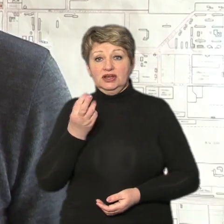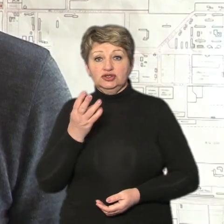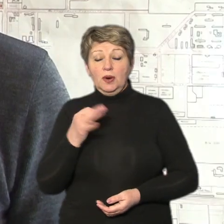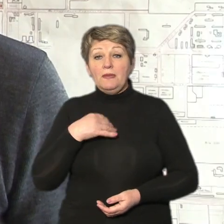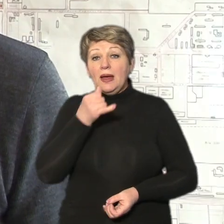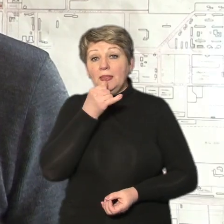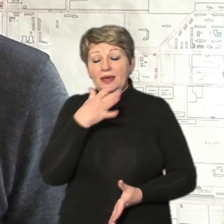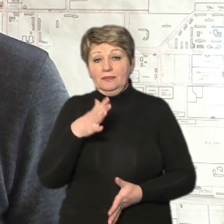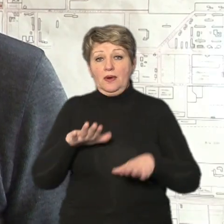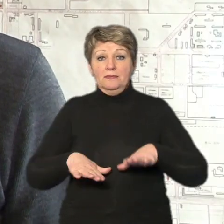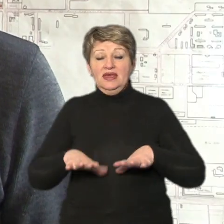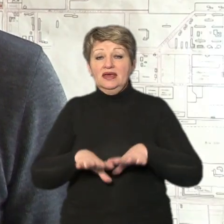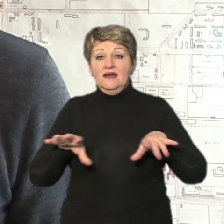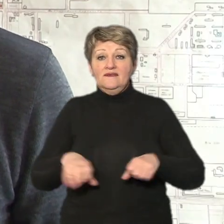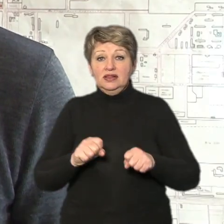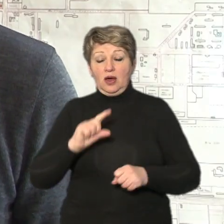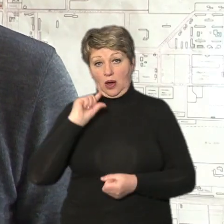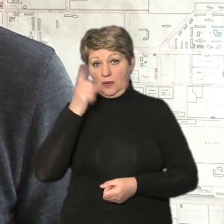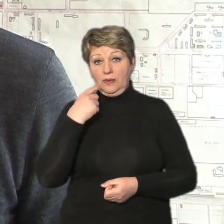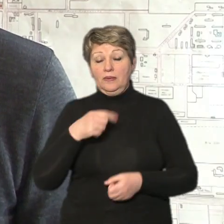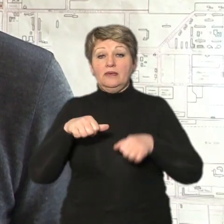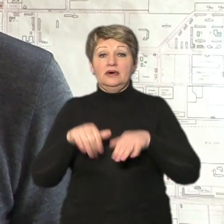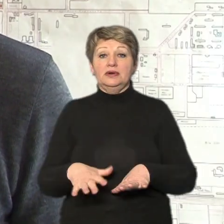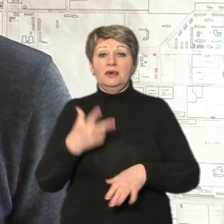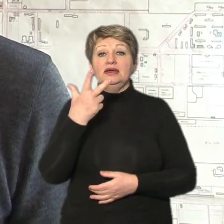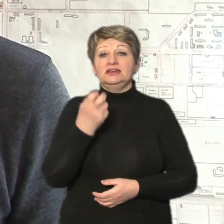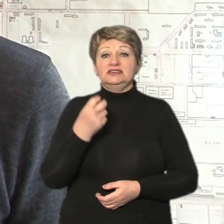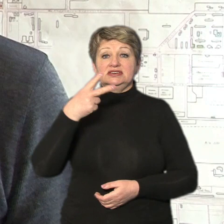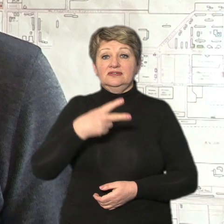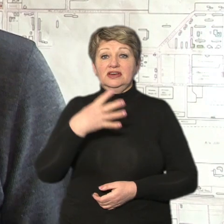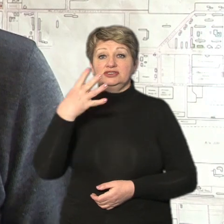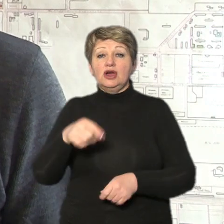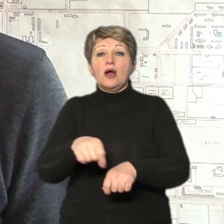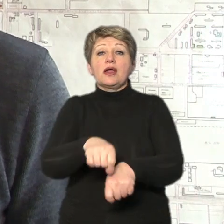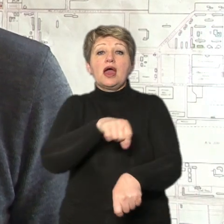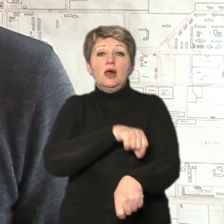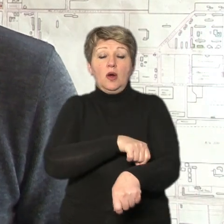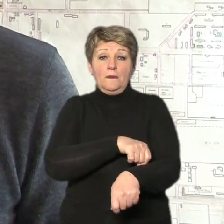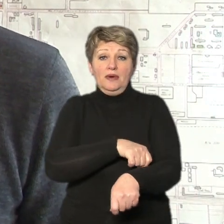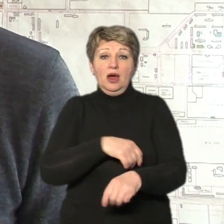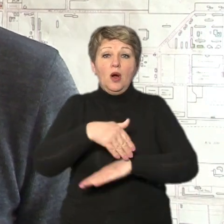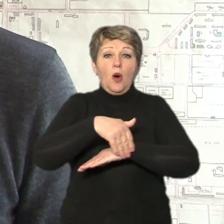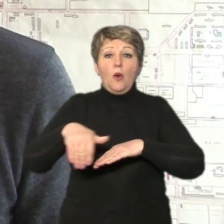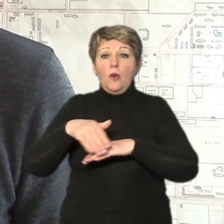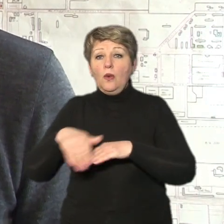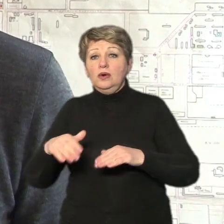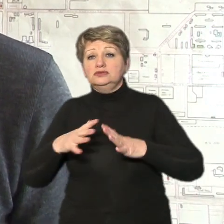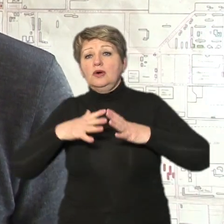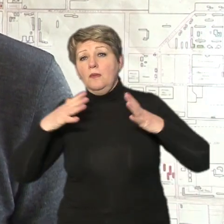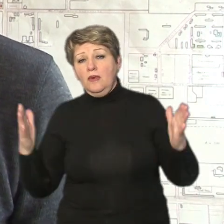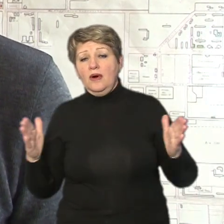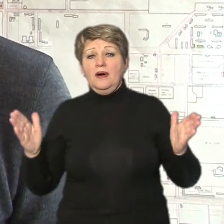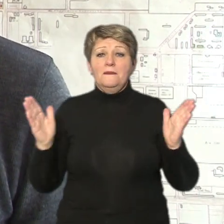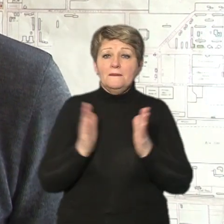може міська влада за один рік вирішити 324 кілометри вулиць провулків і вулично